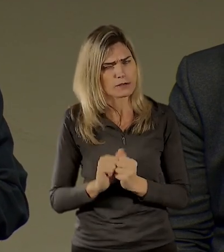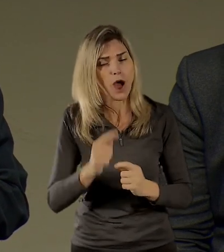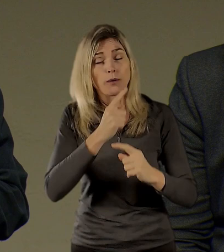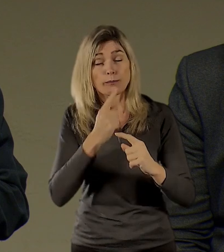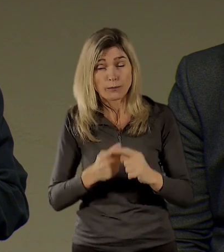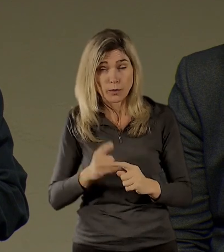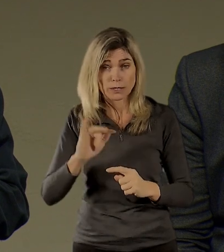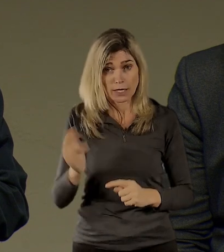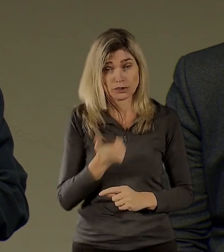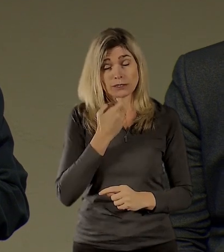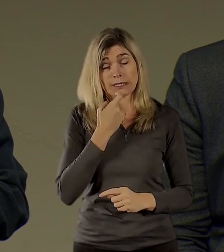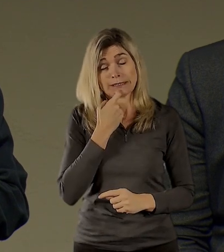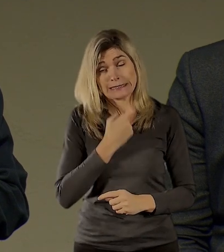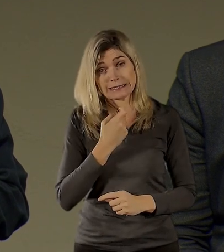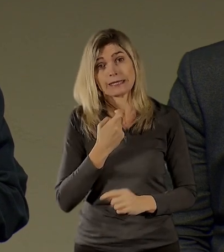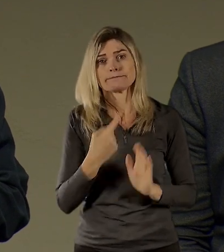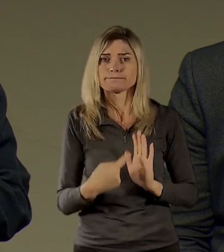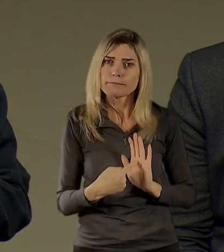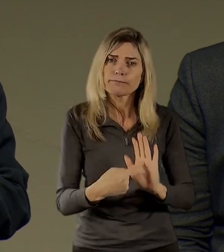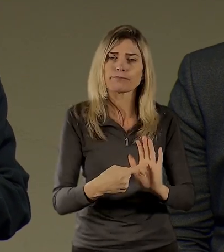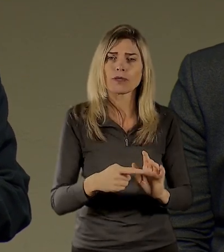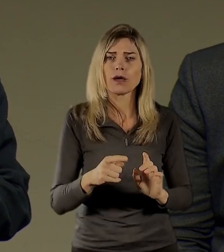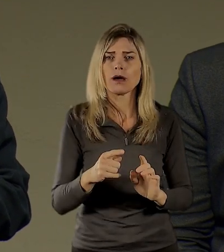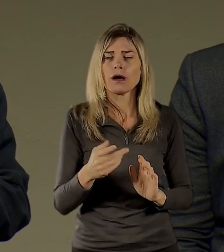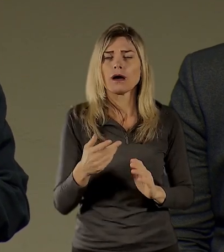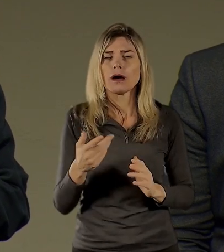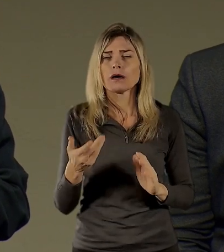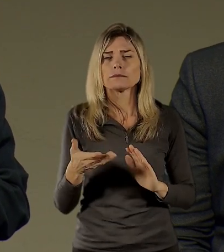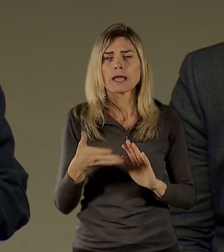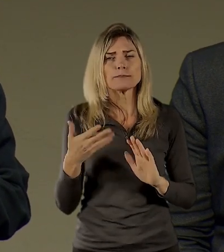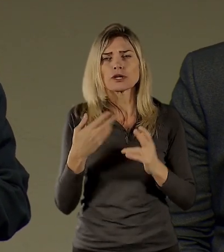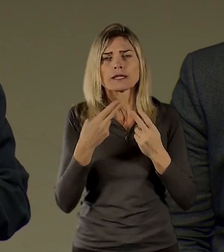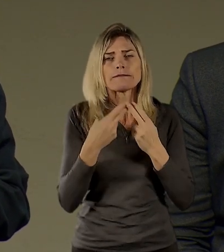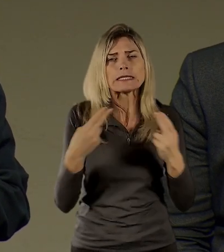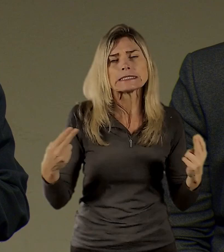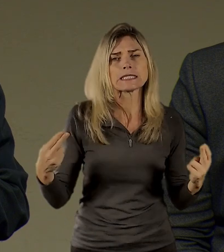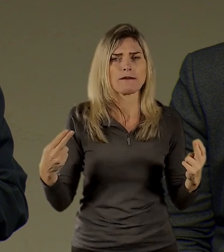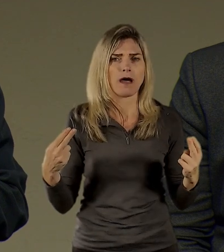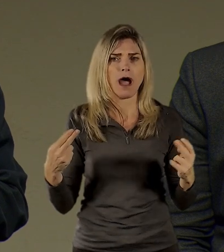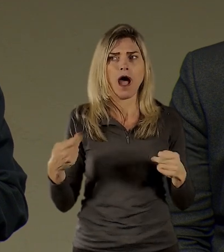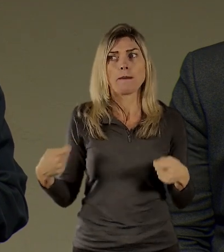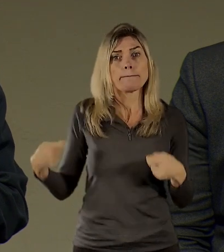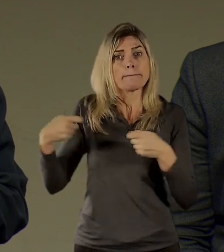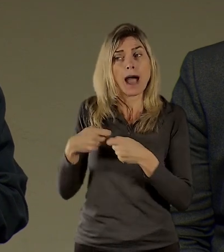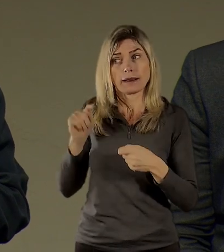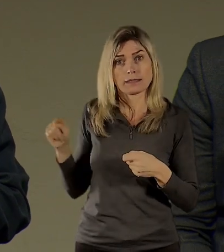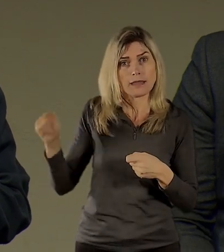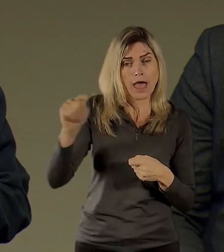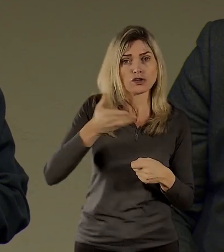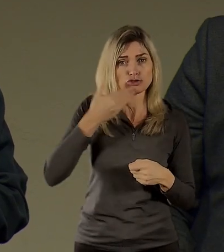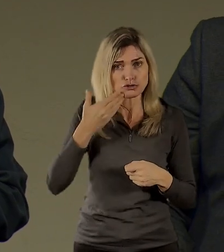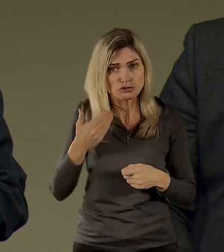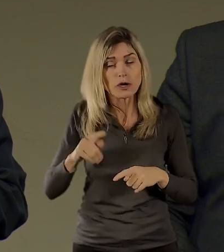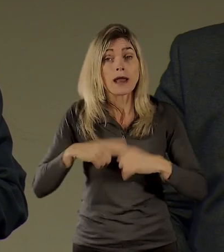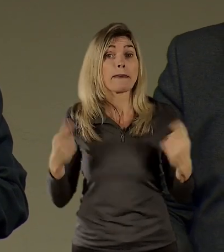tam měli možnost a chtěli prezentovat i výstavy těch našich partnerů, ať už z České republiky, nebo